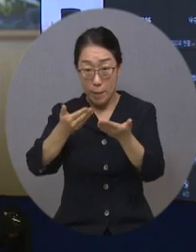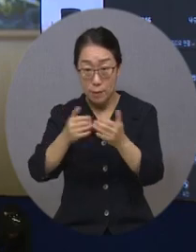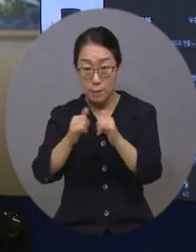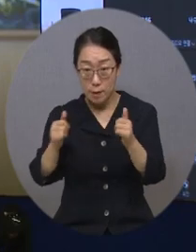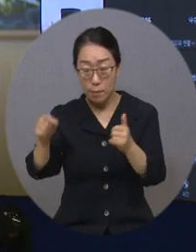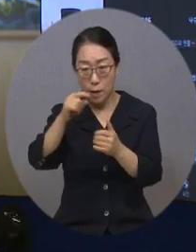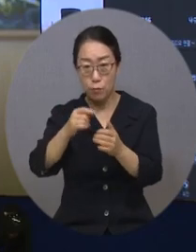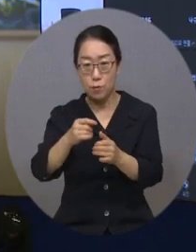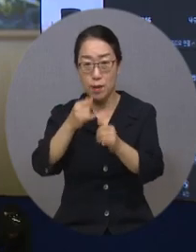시상했습니다.